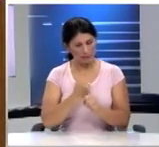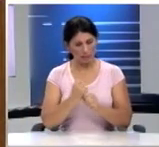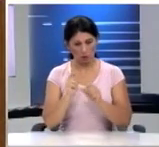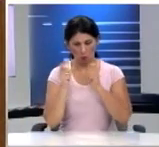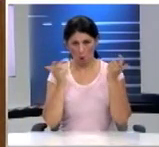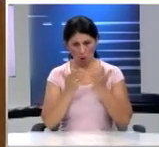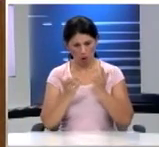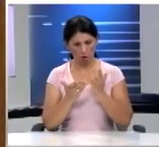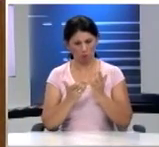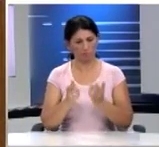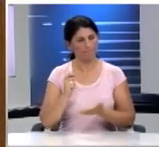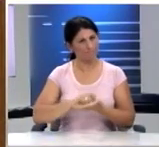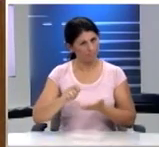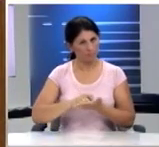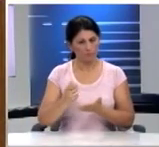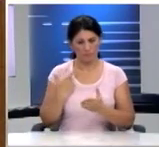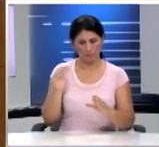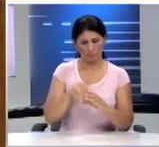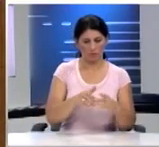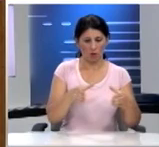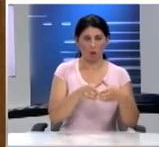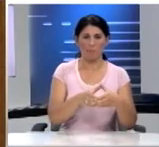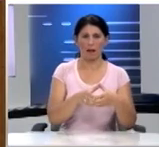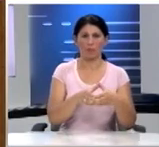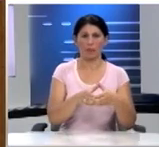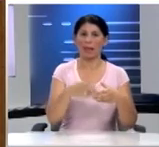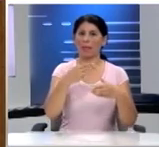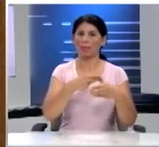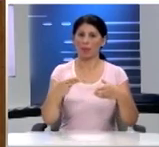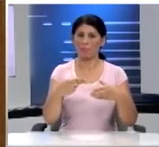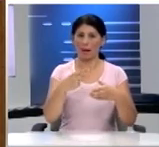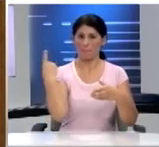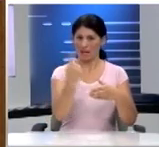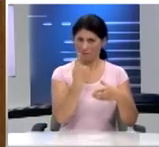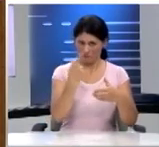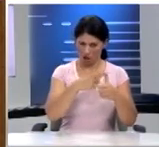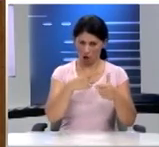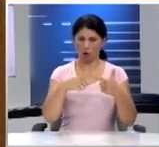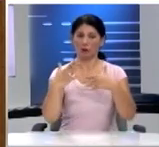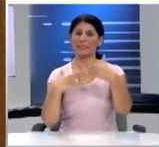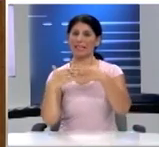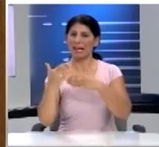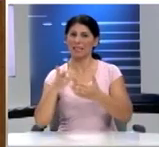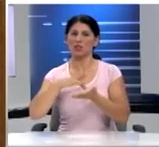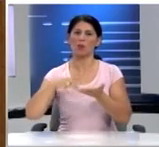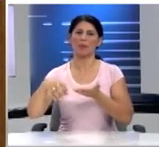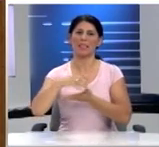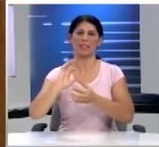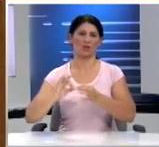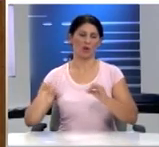σχολείο, ενταχθήκαμε στην ομάδα αυτή που ασχολήθηκε με το τρίπτυχο περιβάλλον, τέχνες και τοπική ιστορία